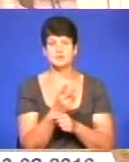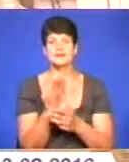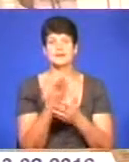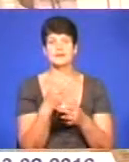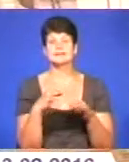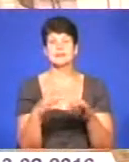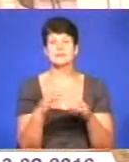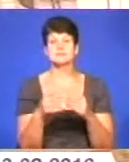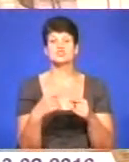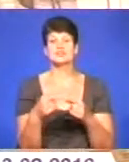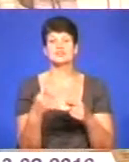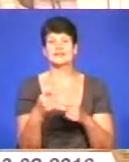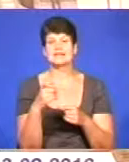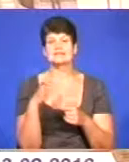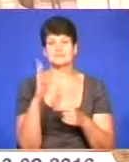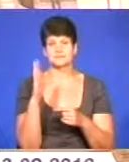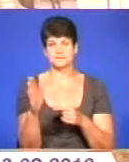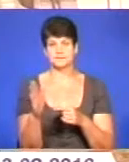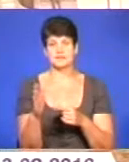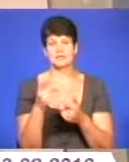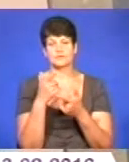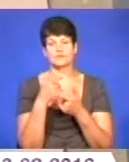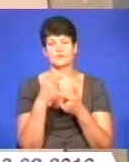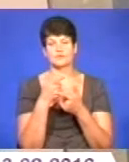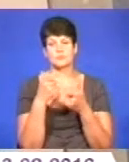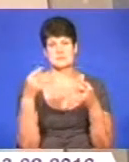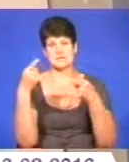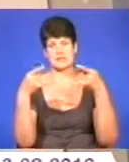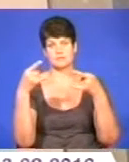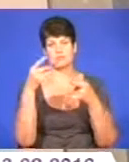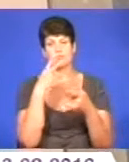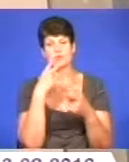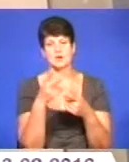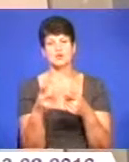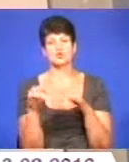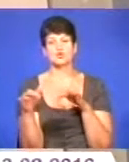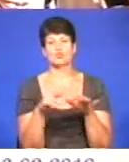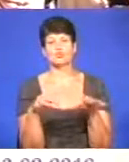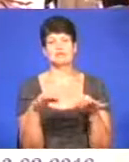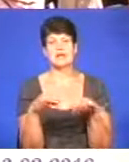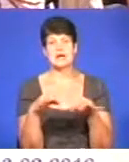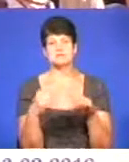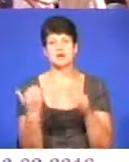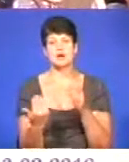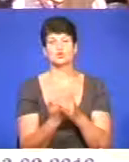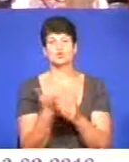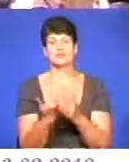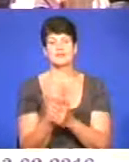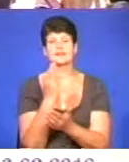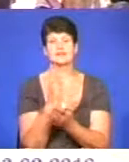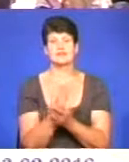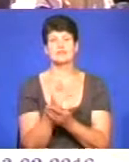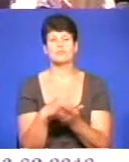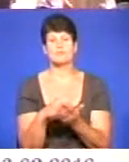транспорт і через кілька хвилин прибуде. Інформаційне табло показує не лише розклад руху громадського транспорту, а й новини, які відбуваються в